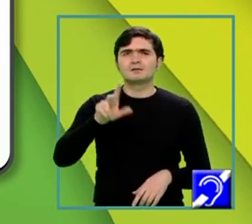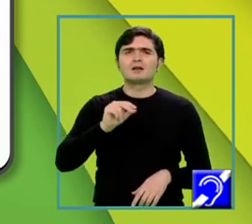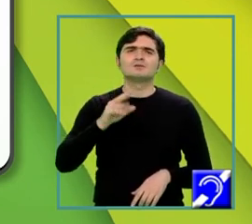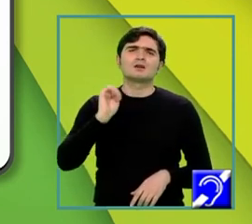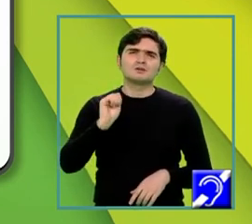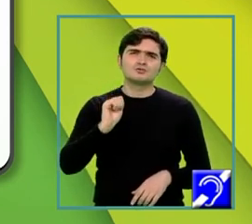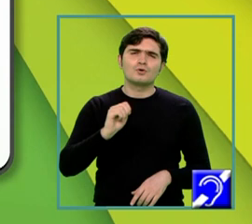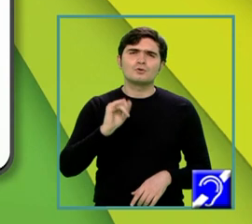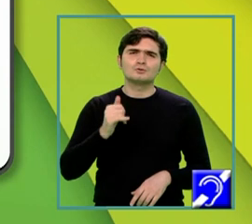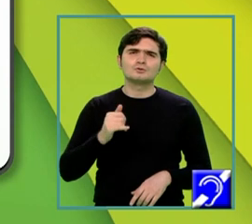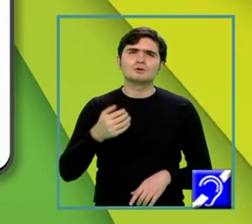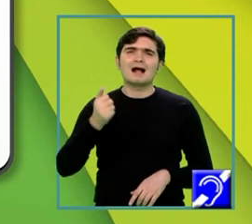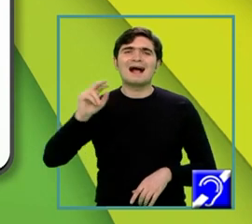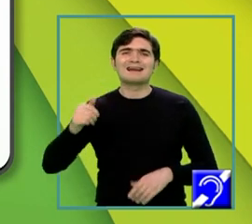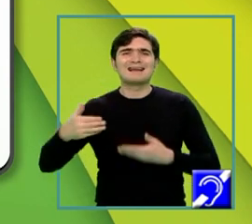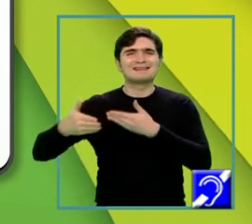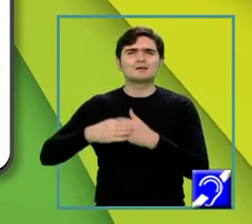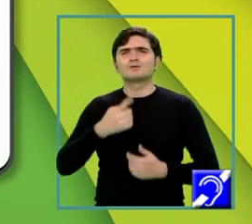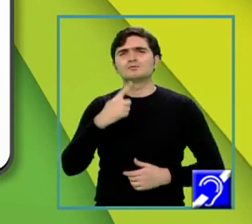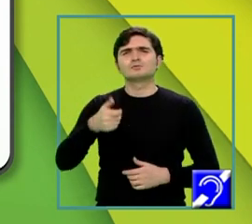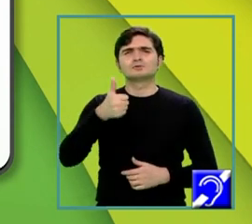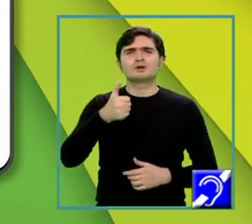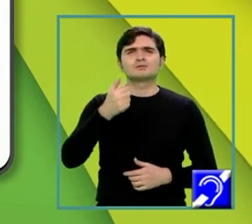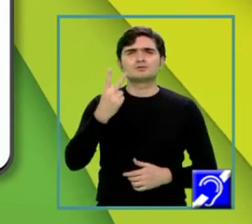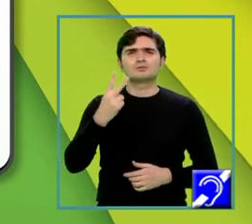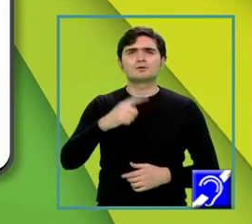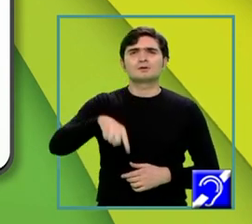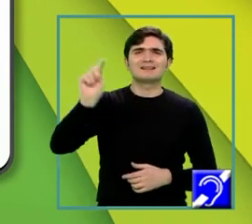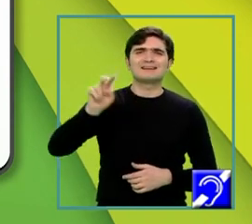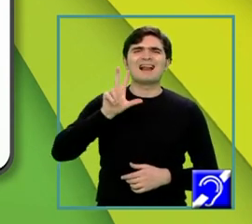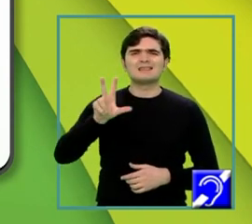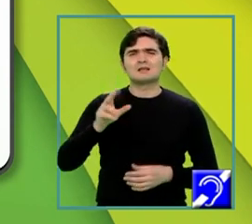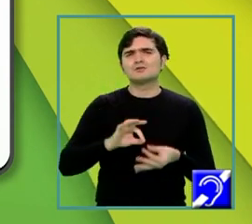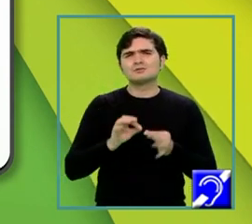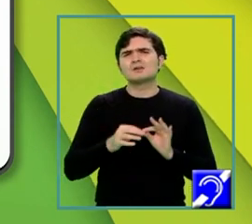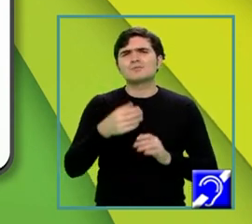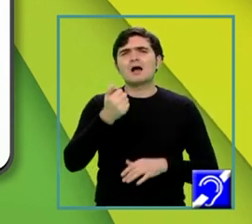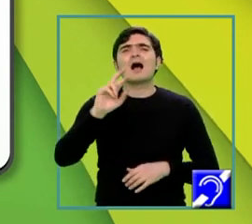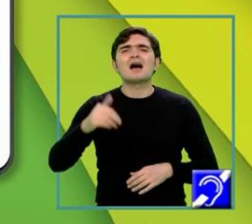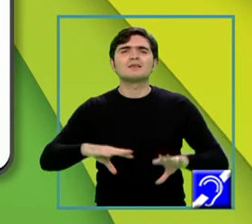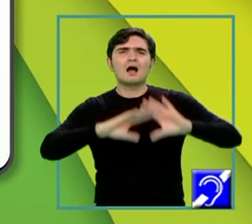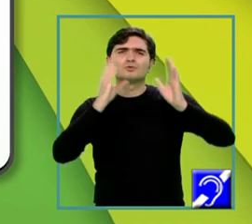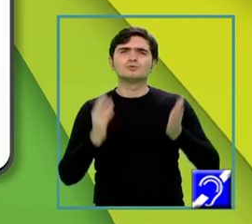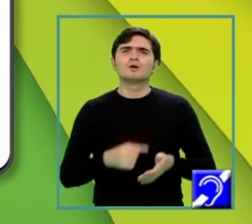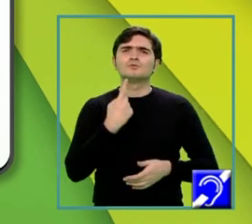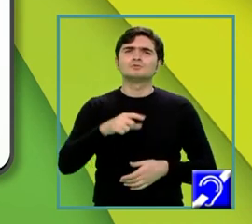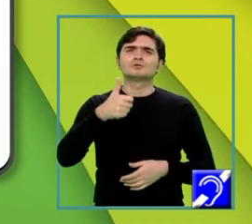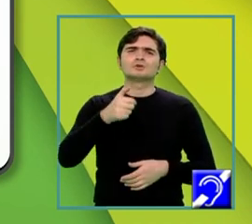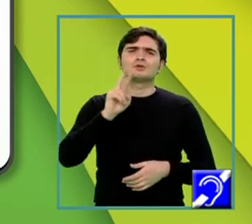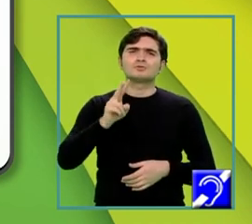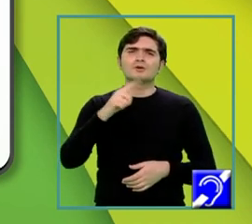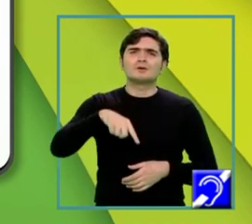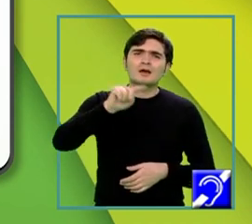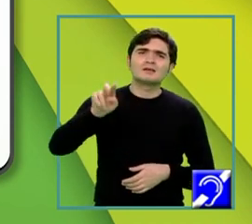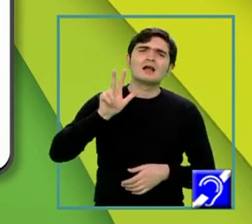area laterală 162 radical din 3 și atunci area totală este 162 radical din 3 pe